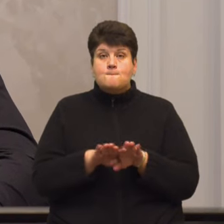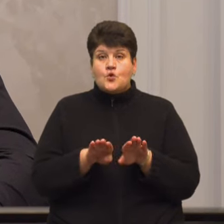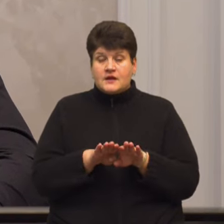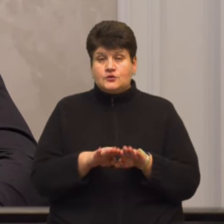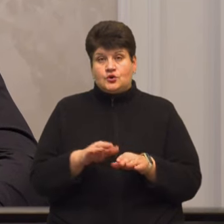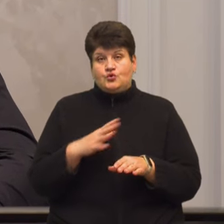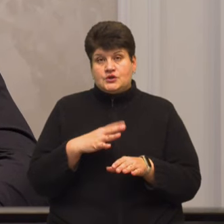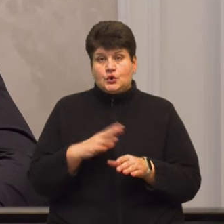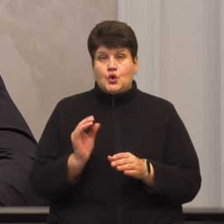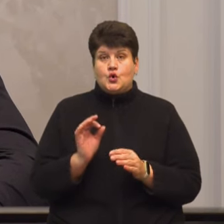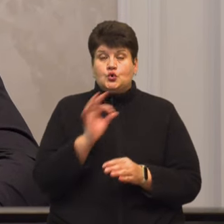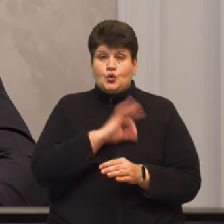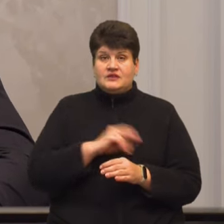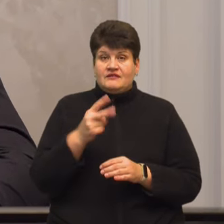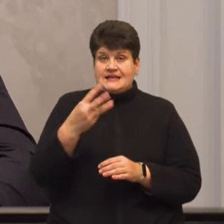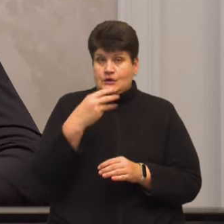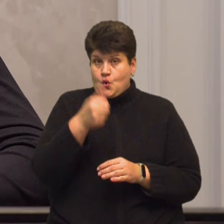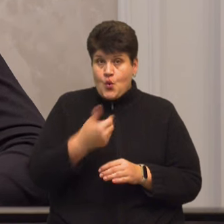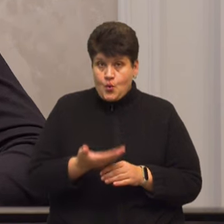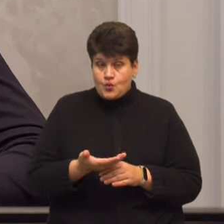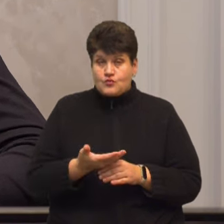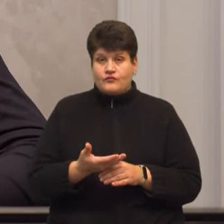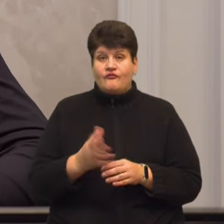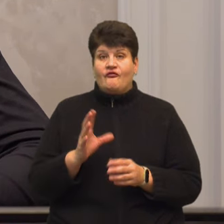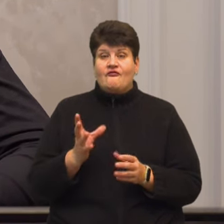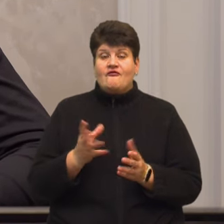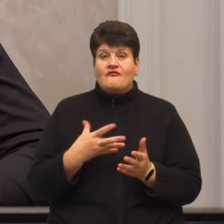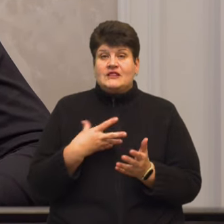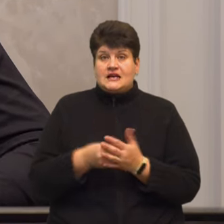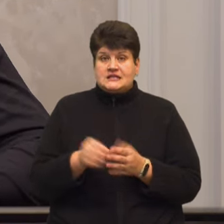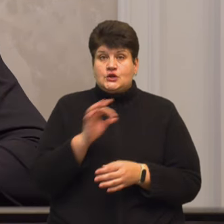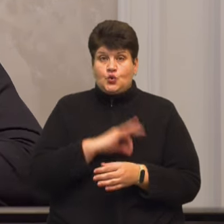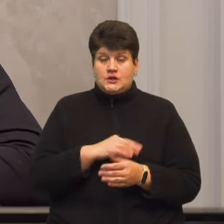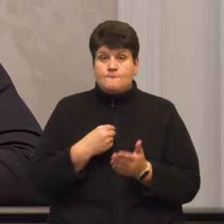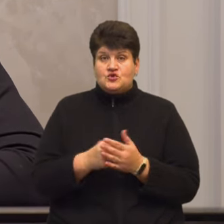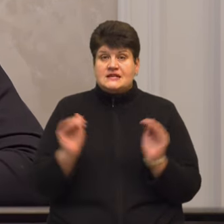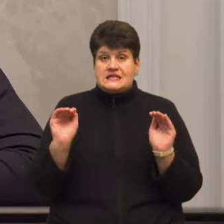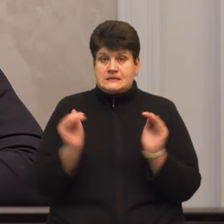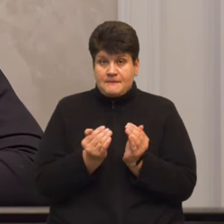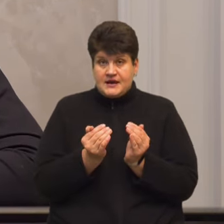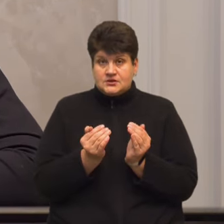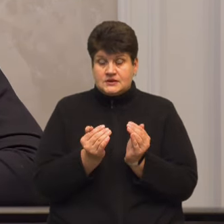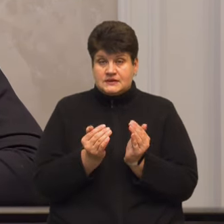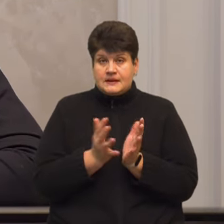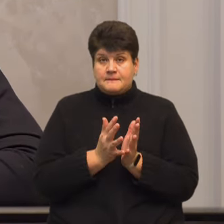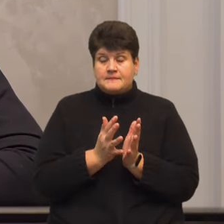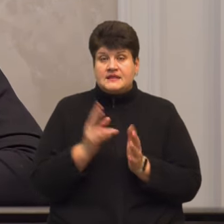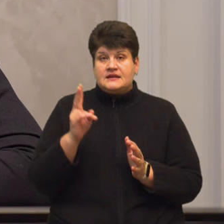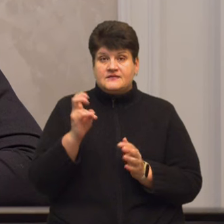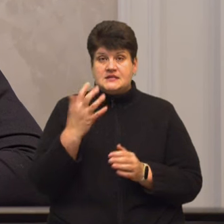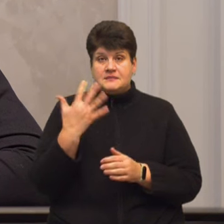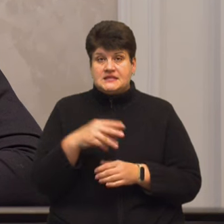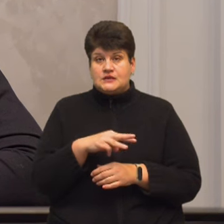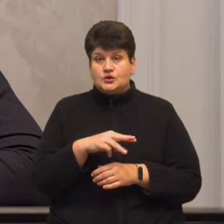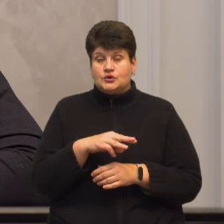доходами 2023 року, власні доходи бюджету зменшуються на понад 251 мільйон гривень, або